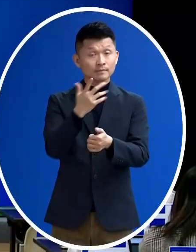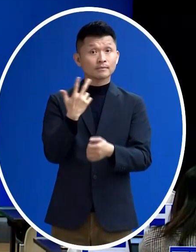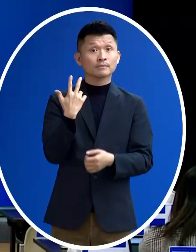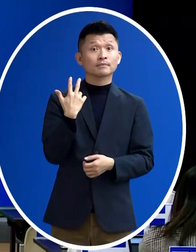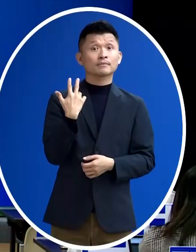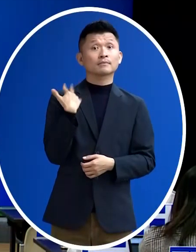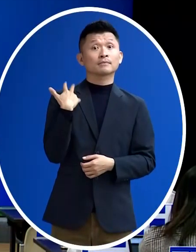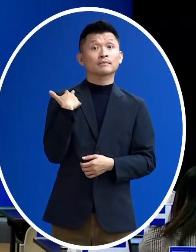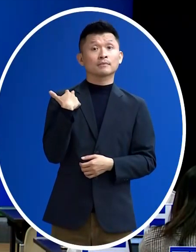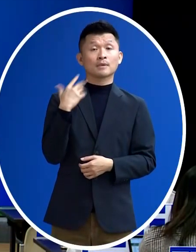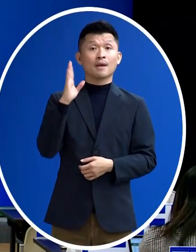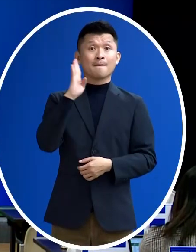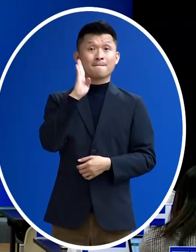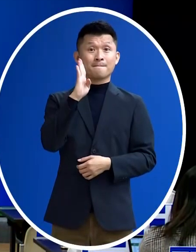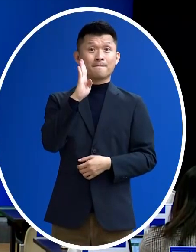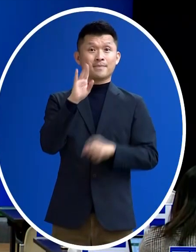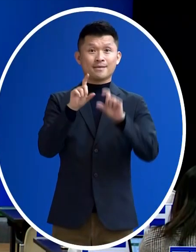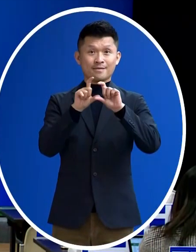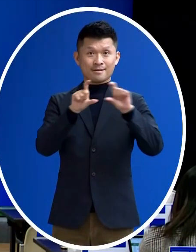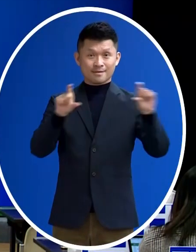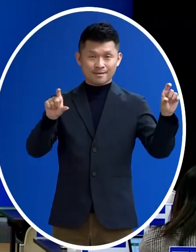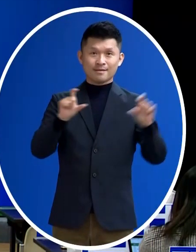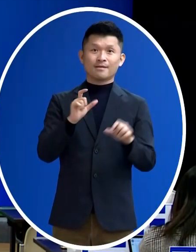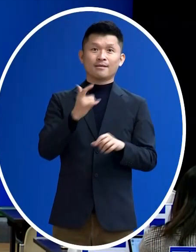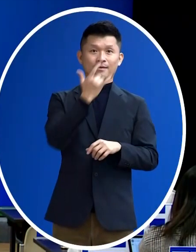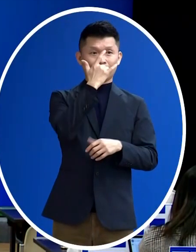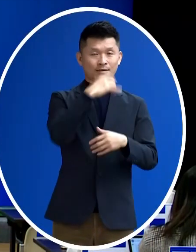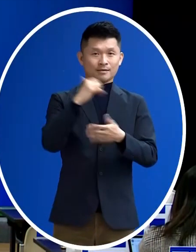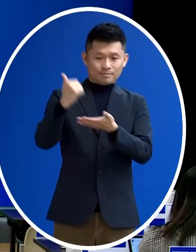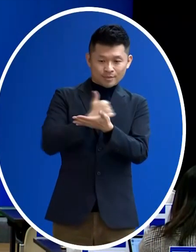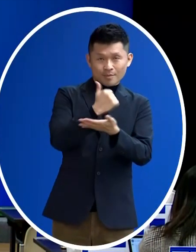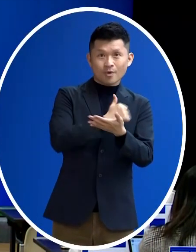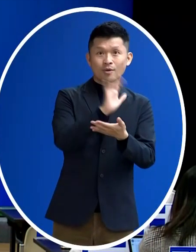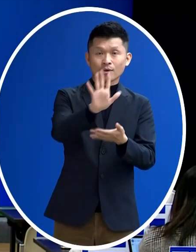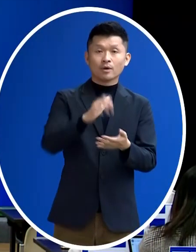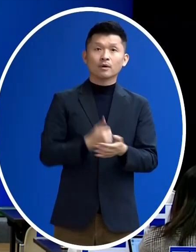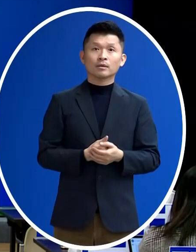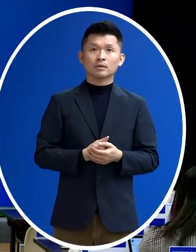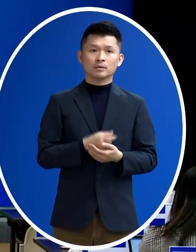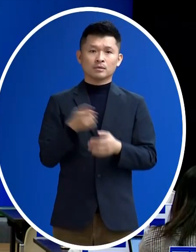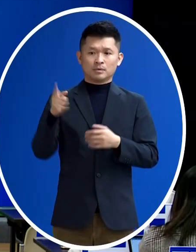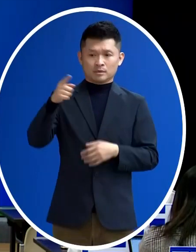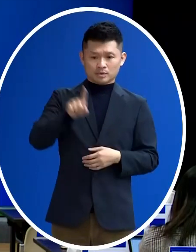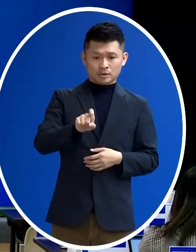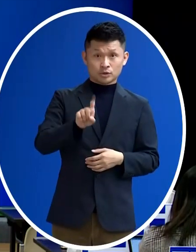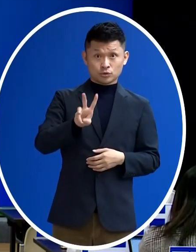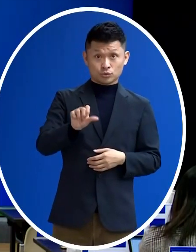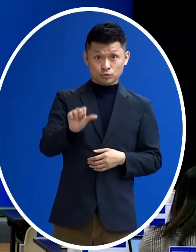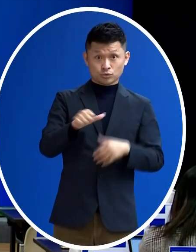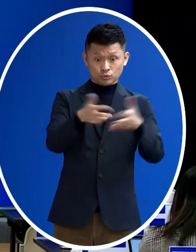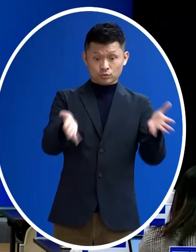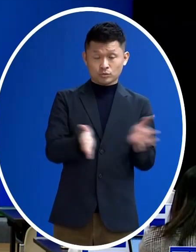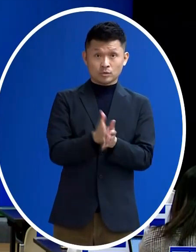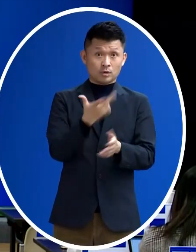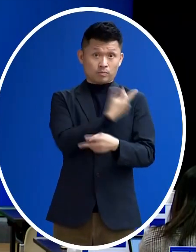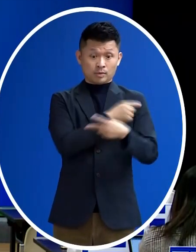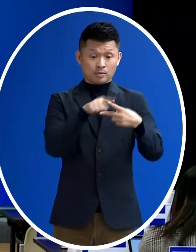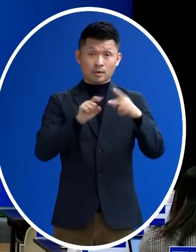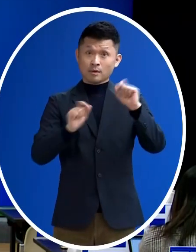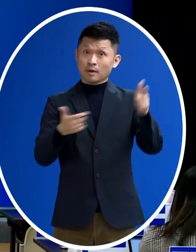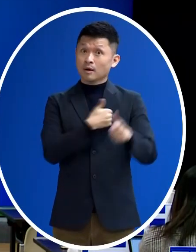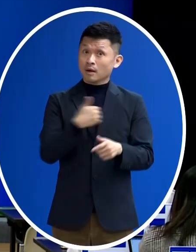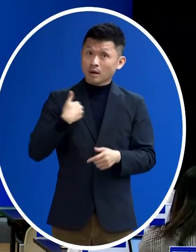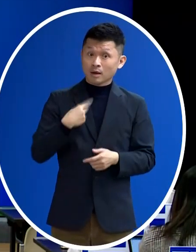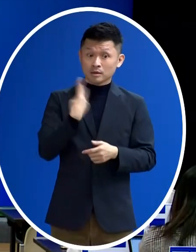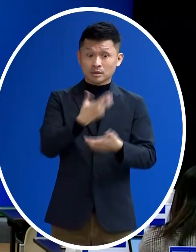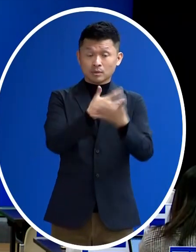上週陸續有BNT跟莫德納底臺那我們第15輪的規劃是不是有混打的部分以及疫苗平臺什麼時候會開放